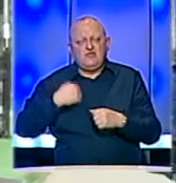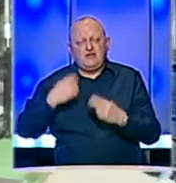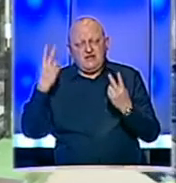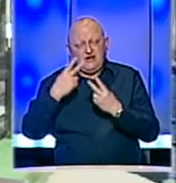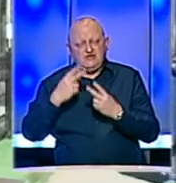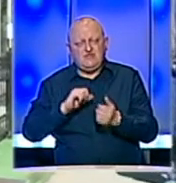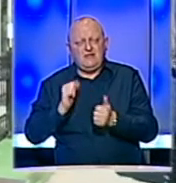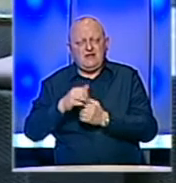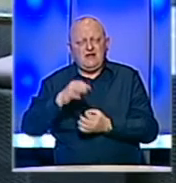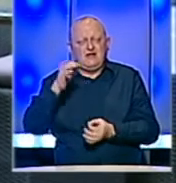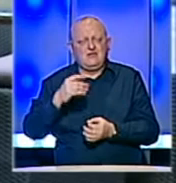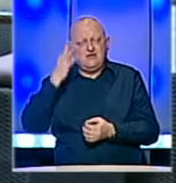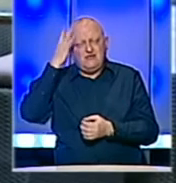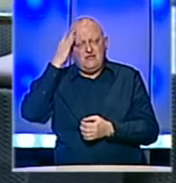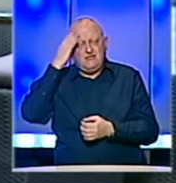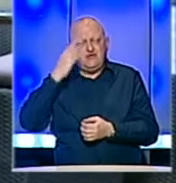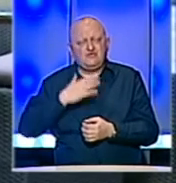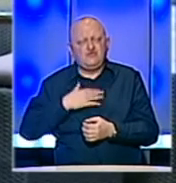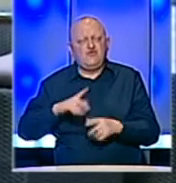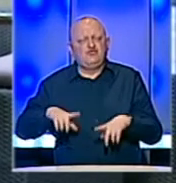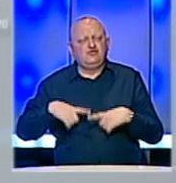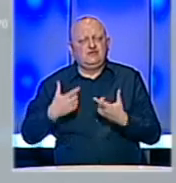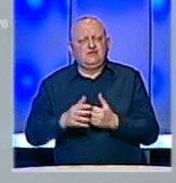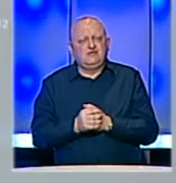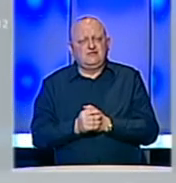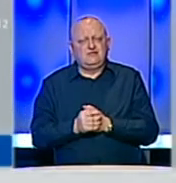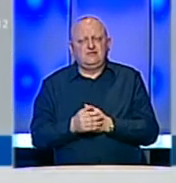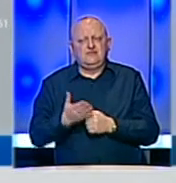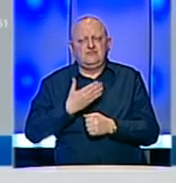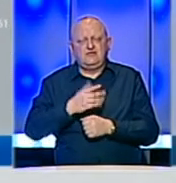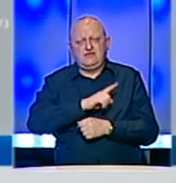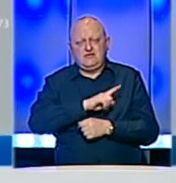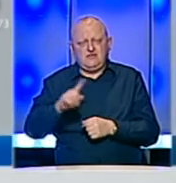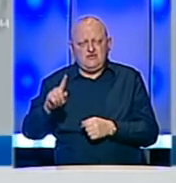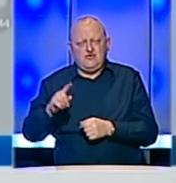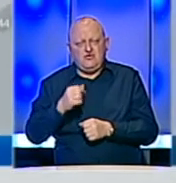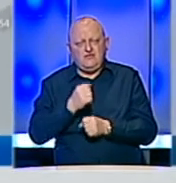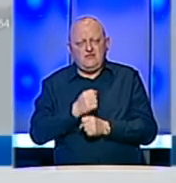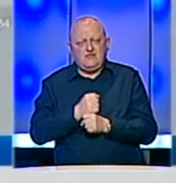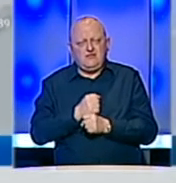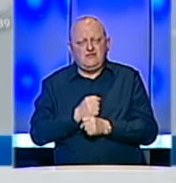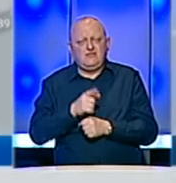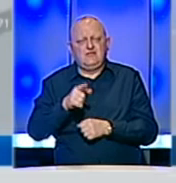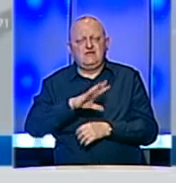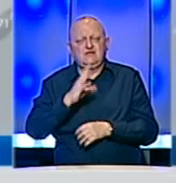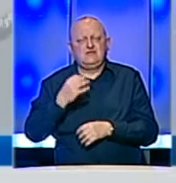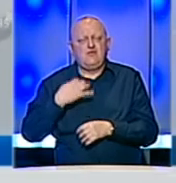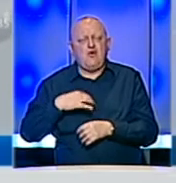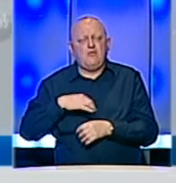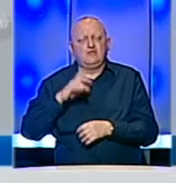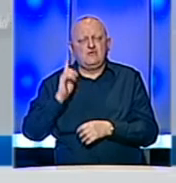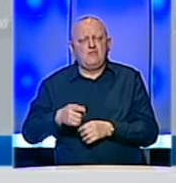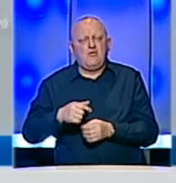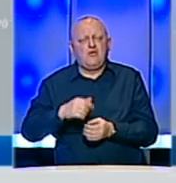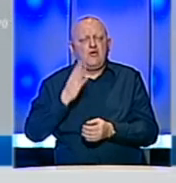preventivnih mjera, ali brinu i za svoju egzistenciju. Dobili su zabranu nerada, a pri tome sve obaveze koje imaju